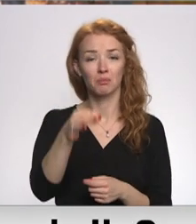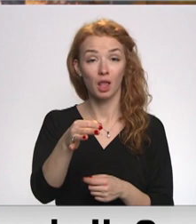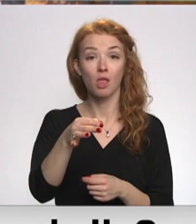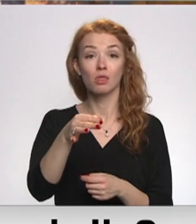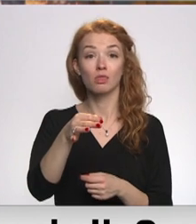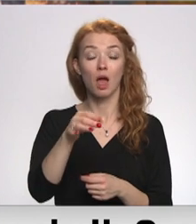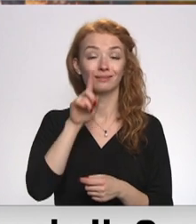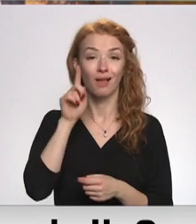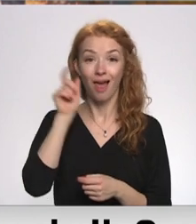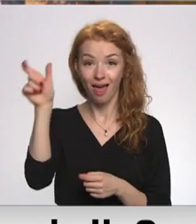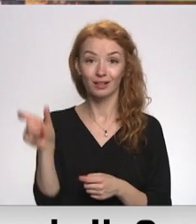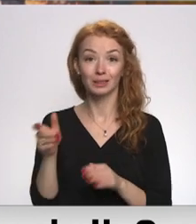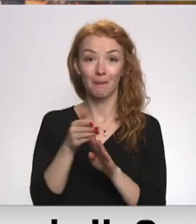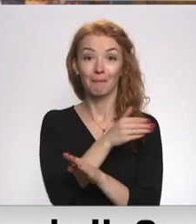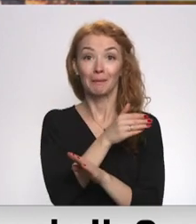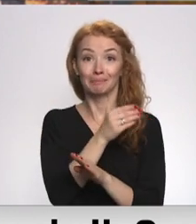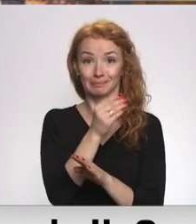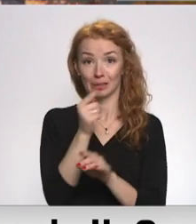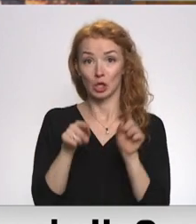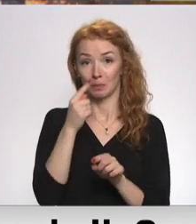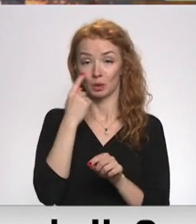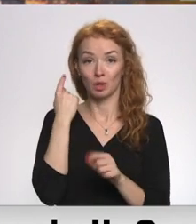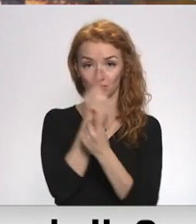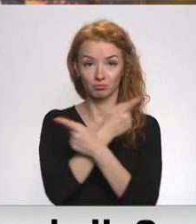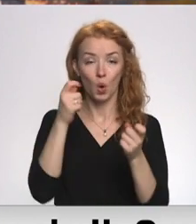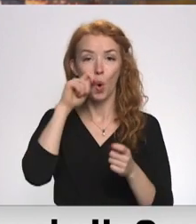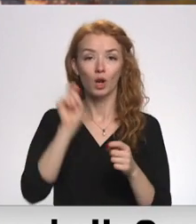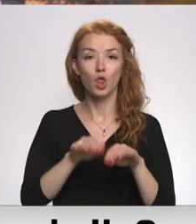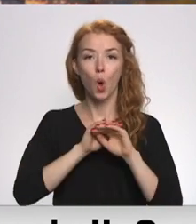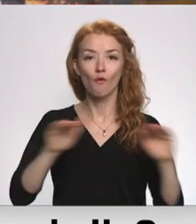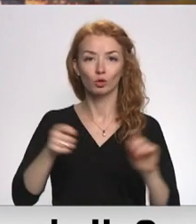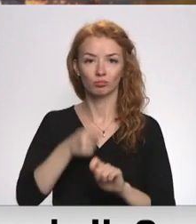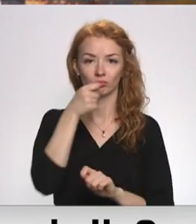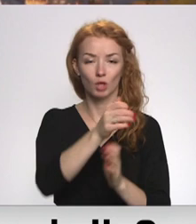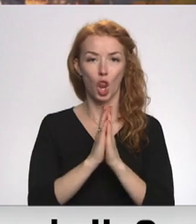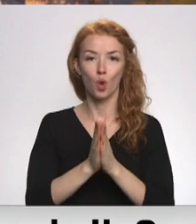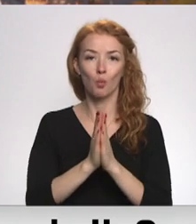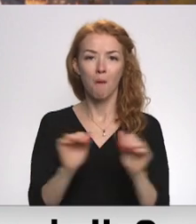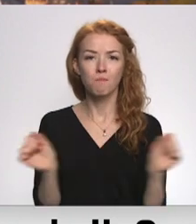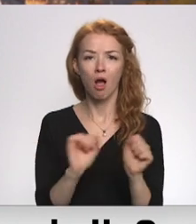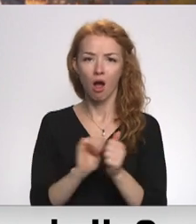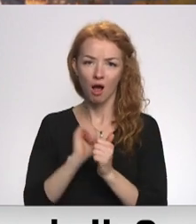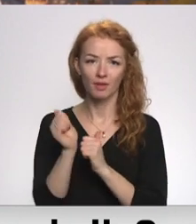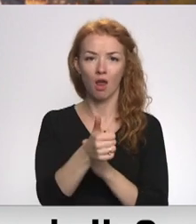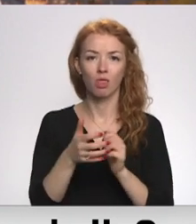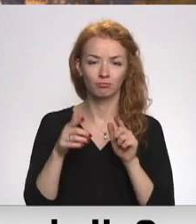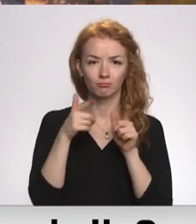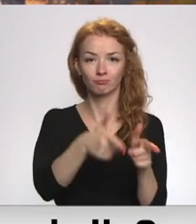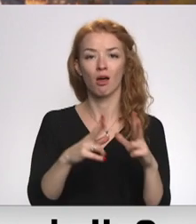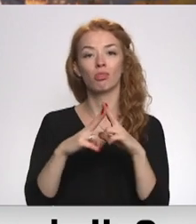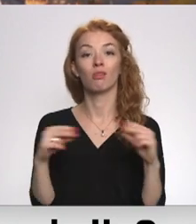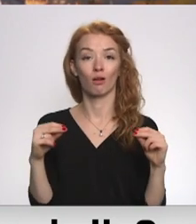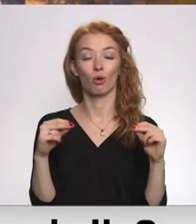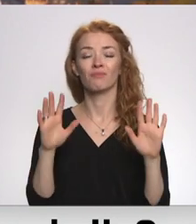Ukraiņas prezidents Voldemirs Zelensks pirms nelga brīža paziņojas, ka Ukraiņa oficiāli iesniegus lūgumu pātrinātāju uzņemšanai NATO. Lai